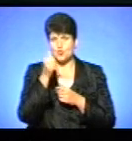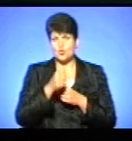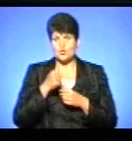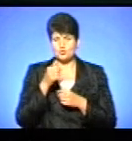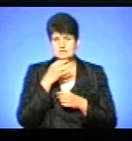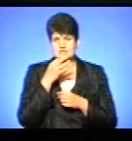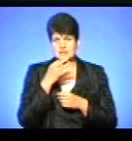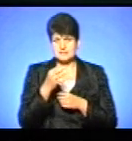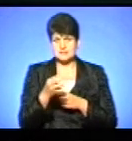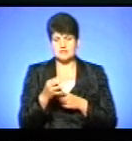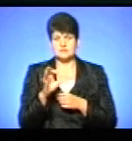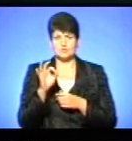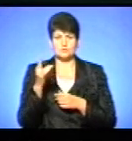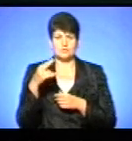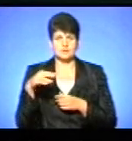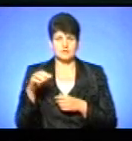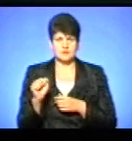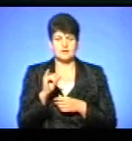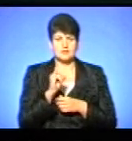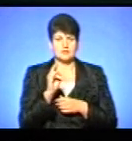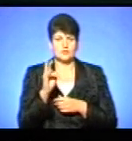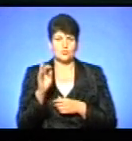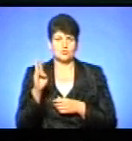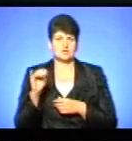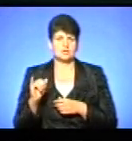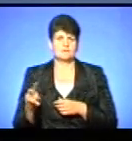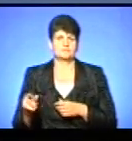пересекретар Тернопільської облдержадміністрації Ірина Кошіль.